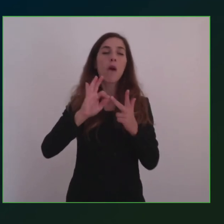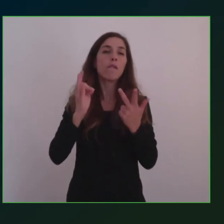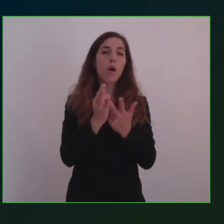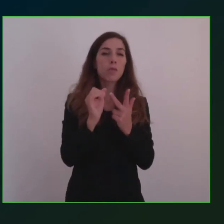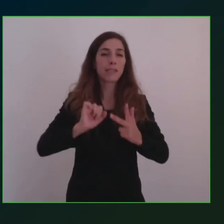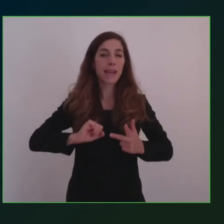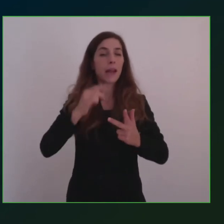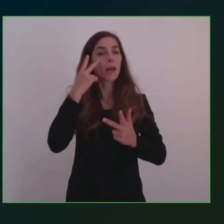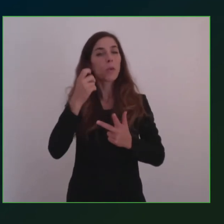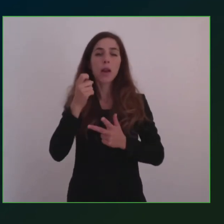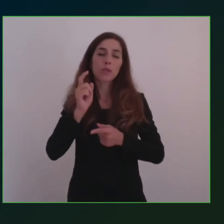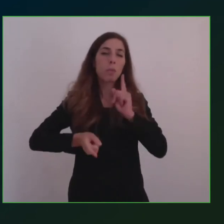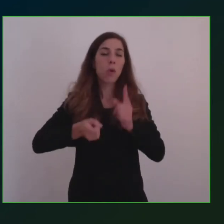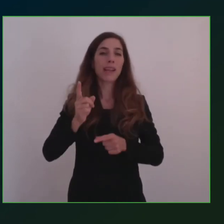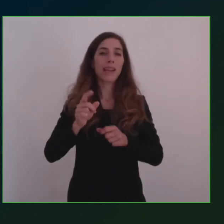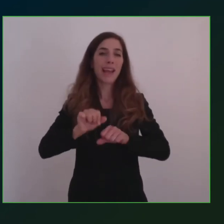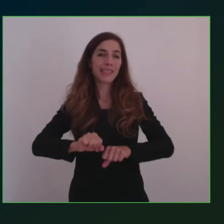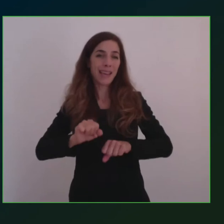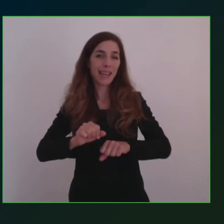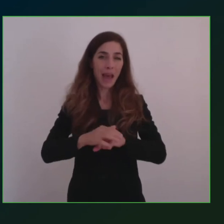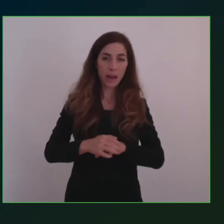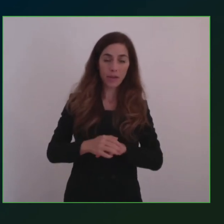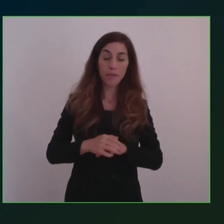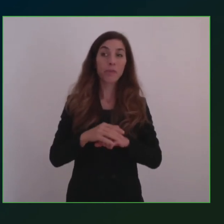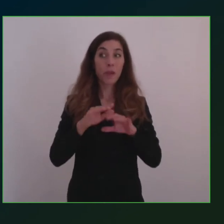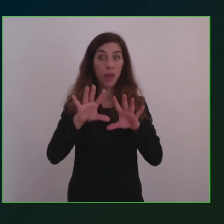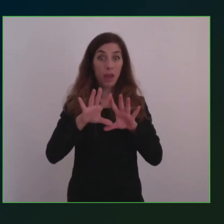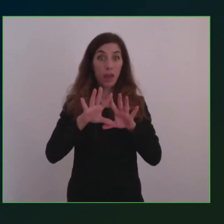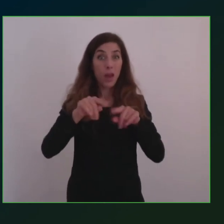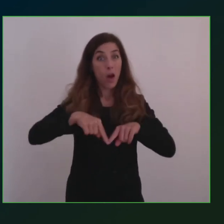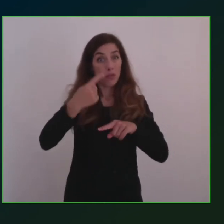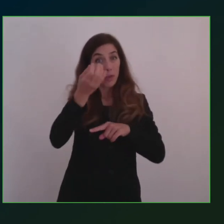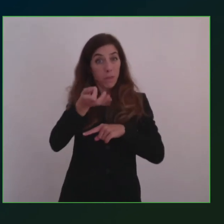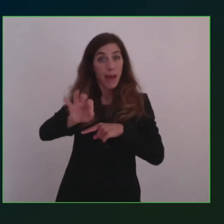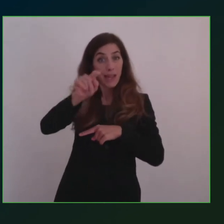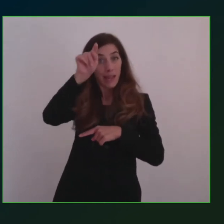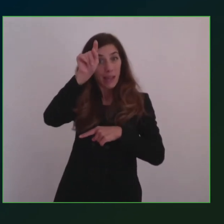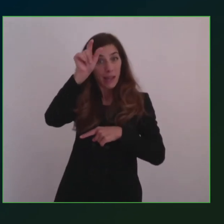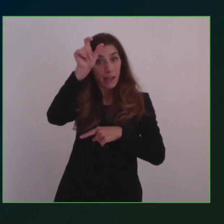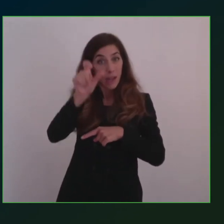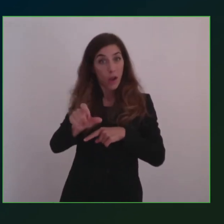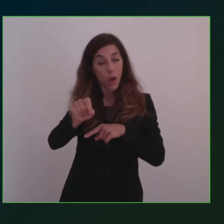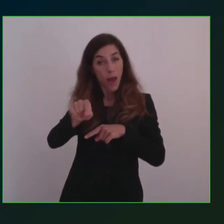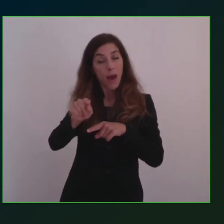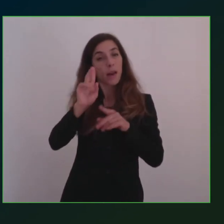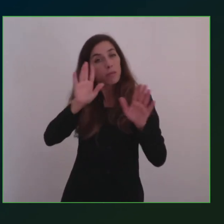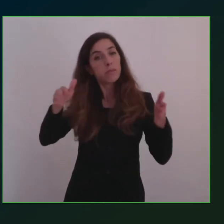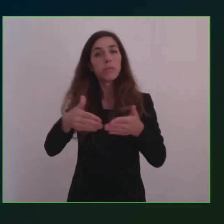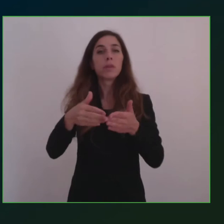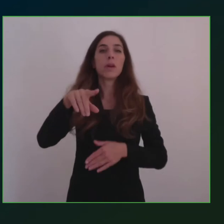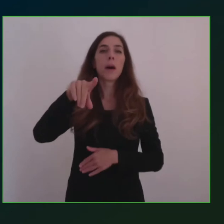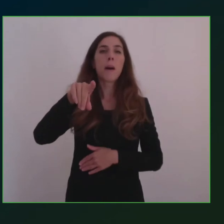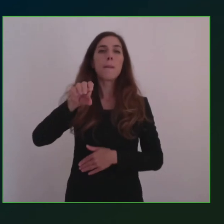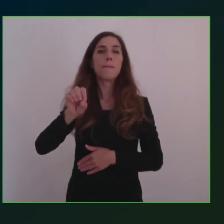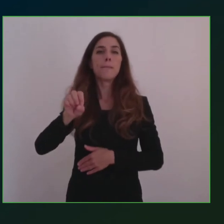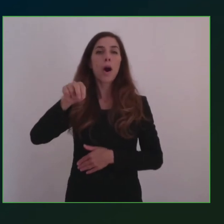alle politiche sanitarie. Oggi siamo in particolare con il PON Governance, che ringrazio per questo appuntamento, a